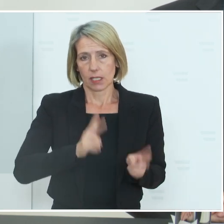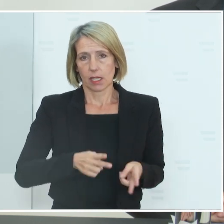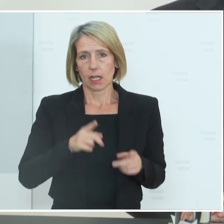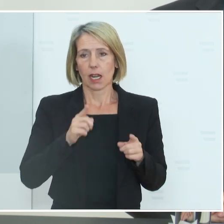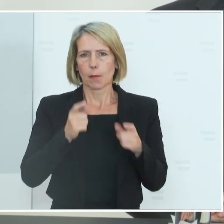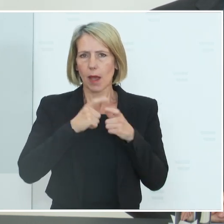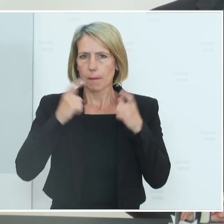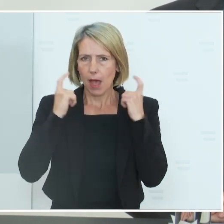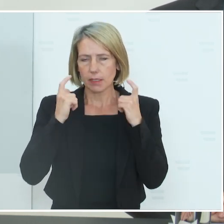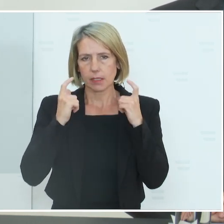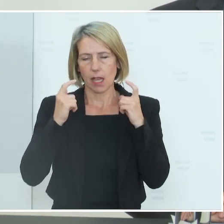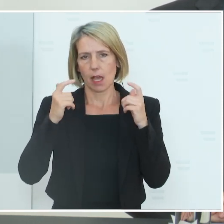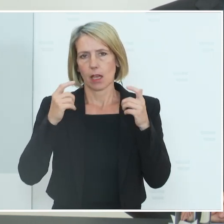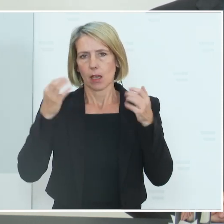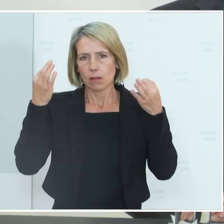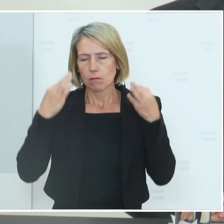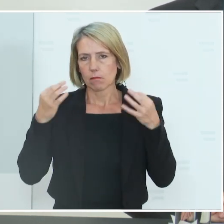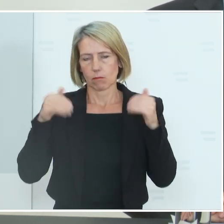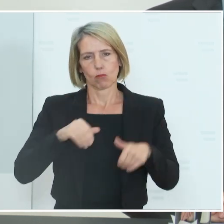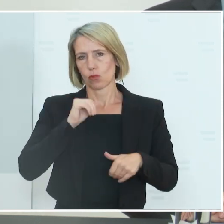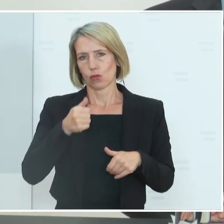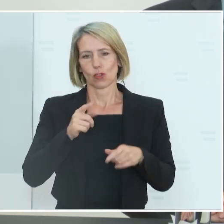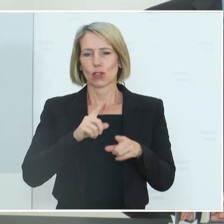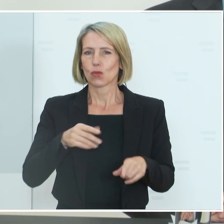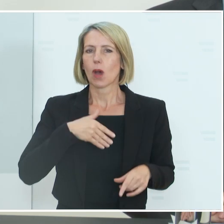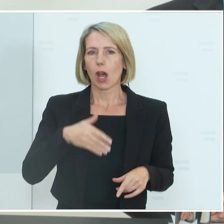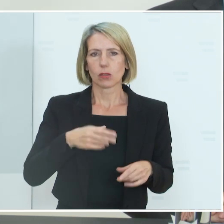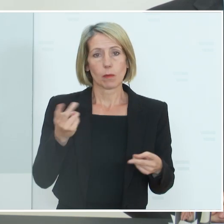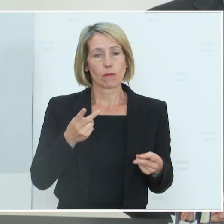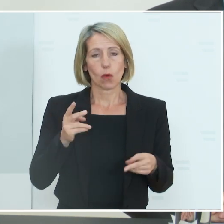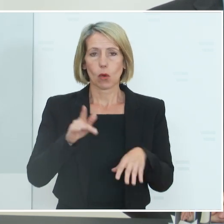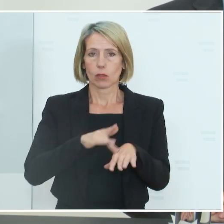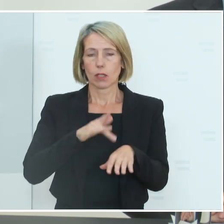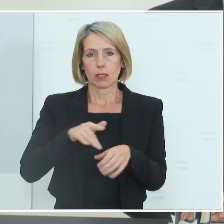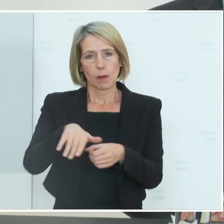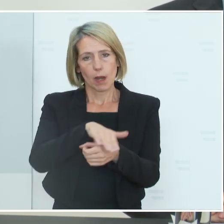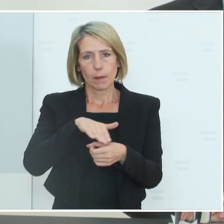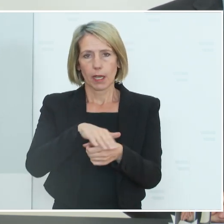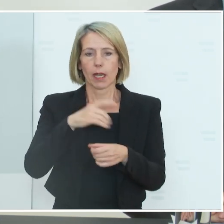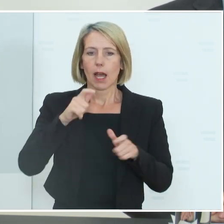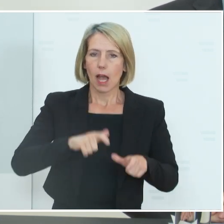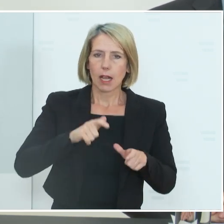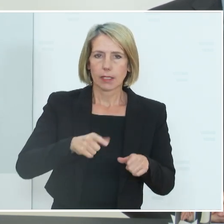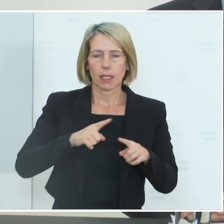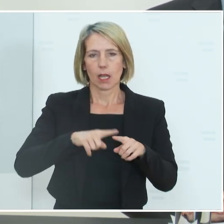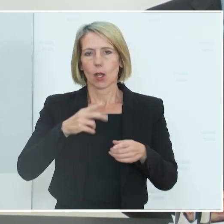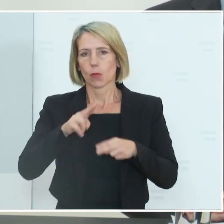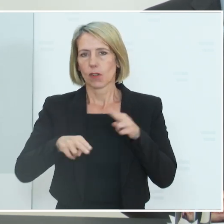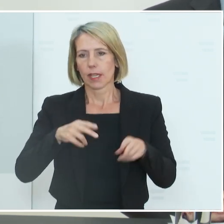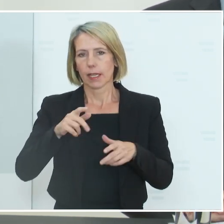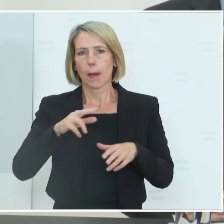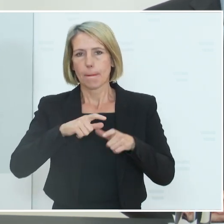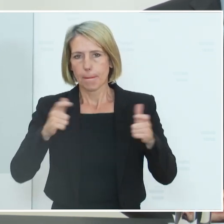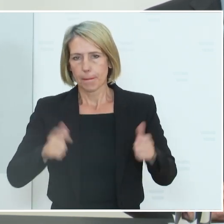Maske tragen. Einzige Ausnahme wiederum ist der besonders sensible Bereich Alters- und Pflegeheime bzw. Spitäler. Hier ist das